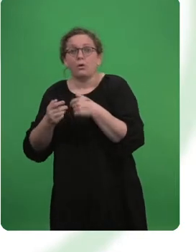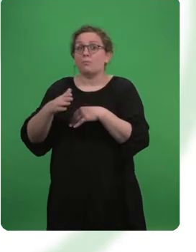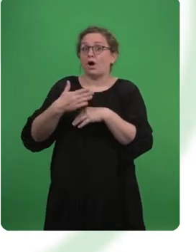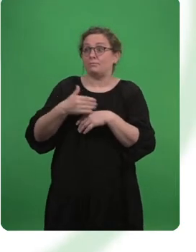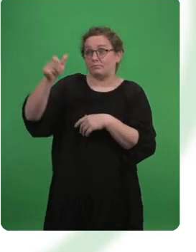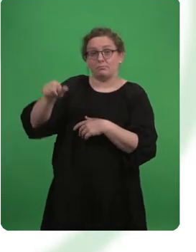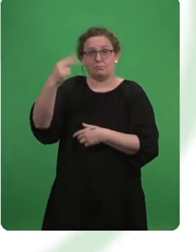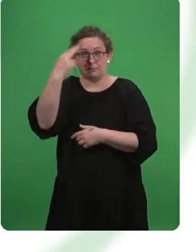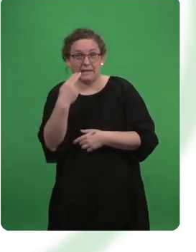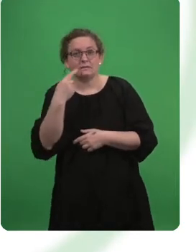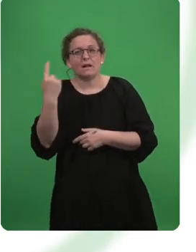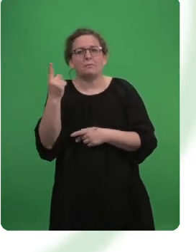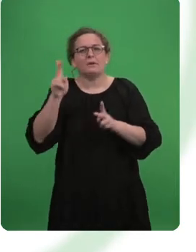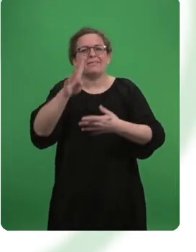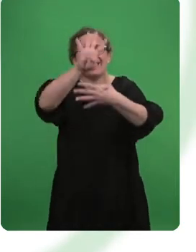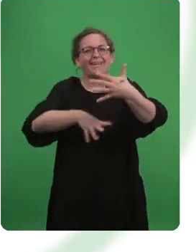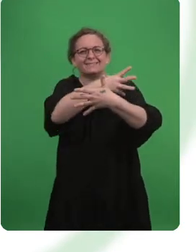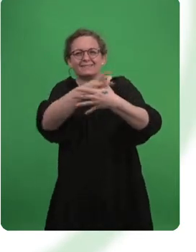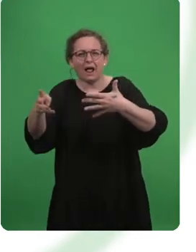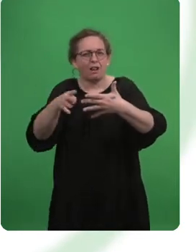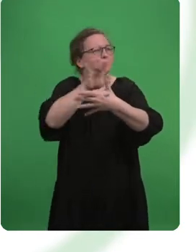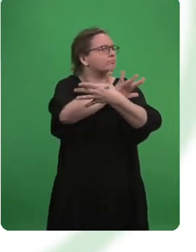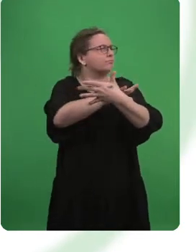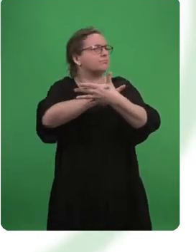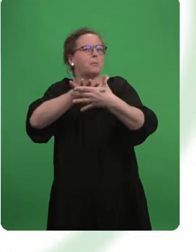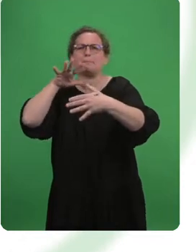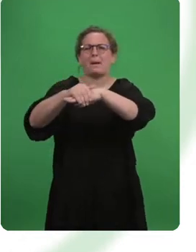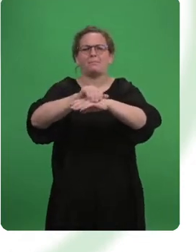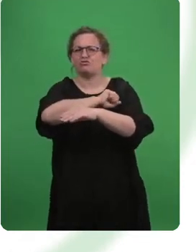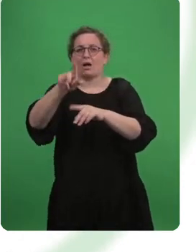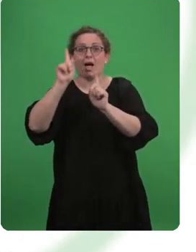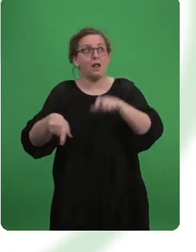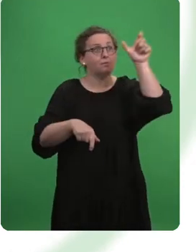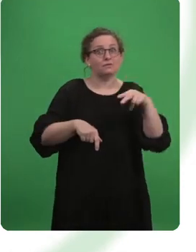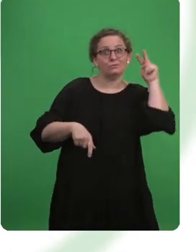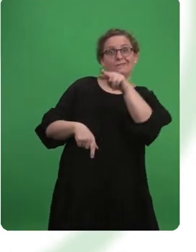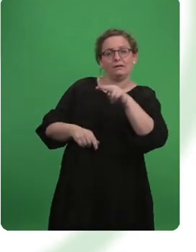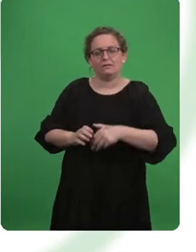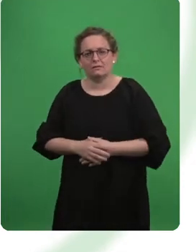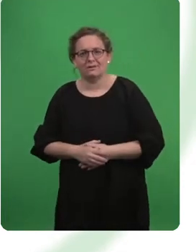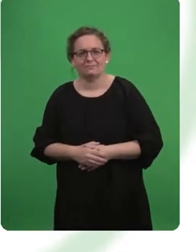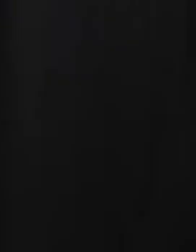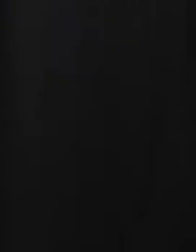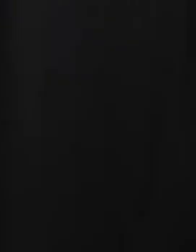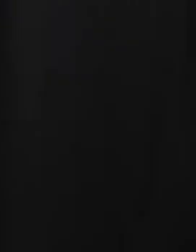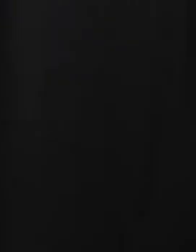genau durch die Behinderung entstehen. Dass zum Beispiel der Blinde auf seiner Preilzeile im Excel wesentlich schneller ist als jeder Sehende.